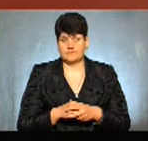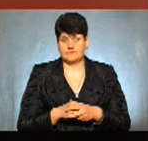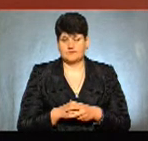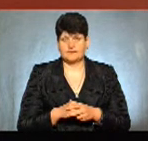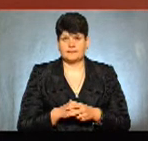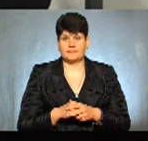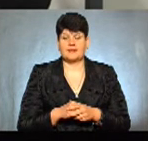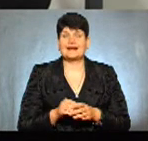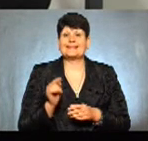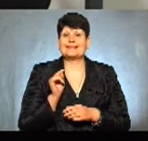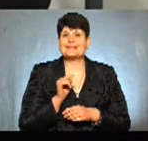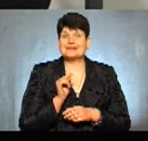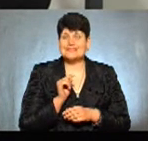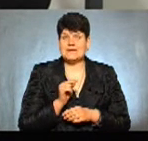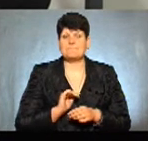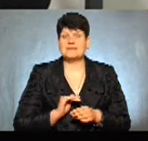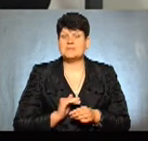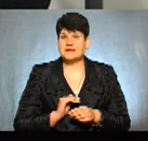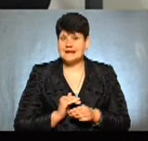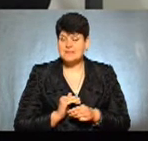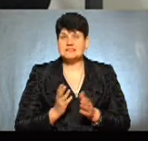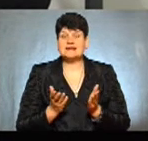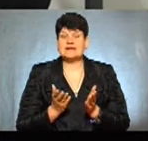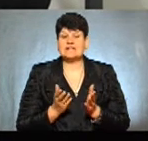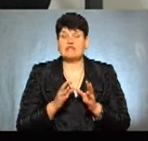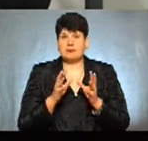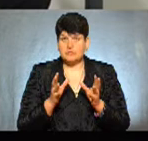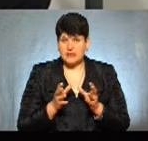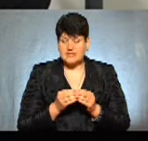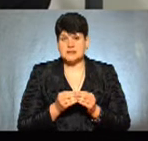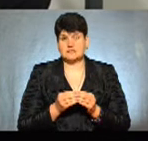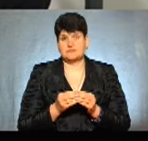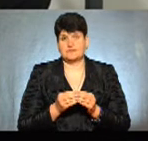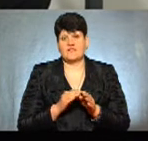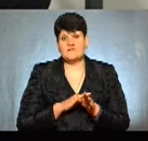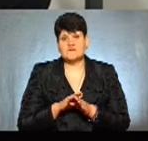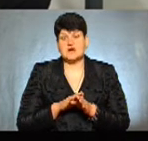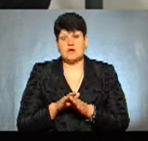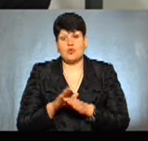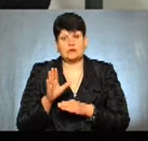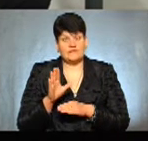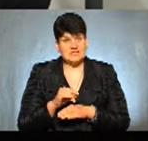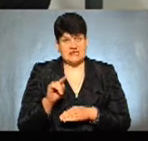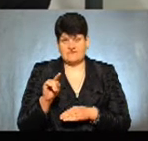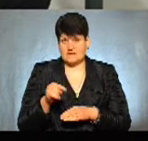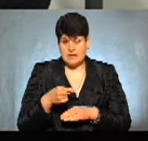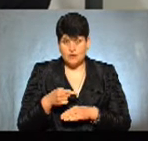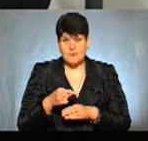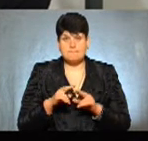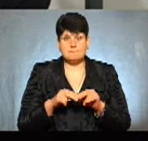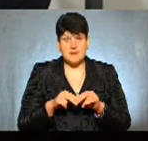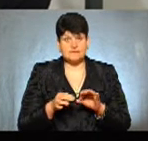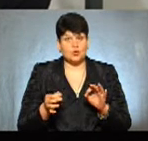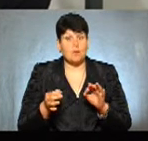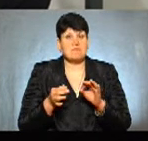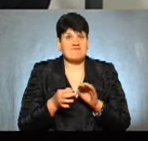Ні, ті підприємці, які, в принципі, до цього часу виконували всі вимоги паспорту прив